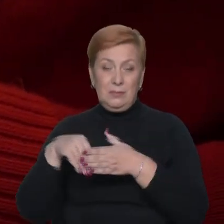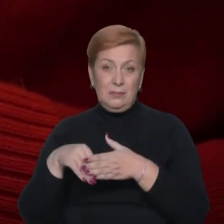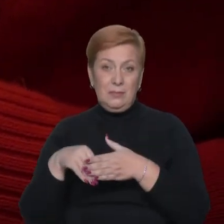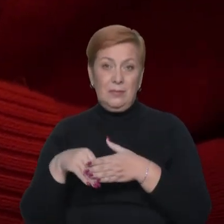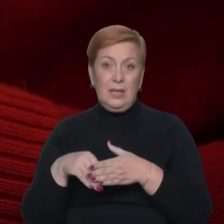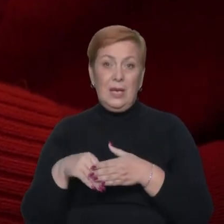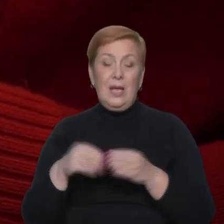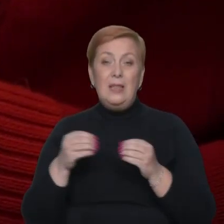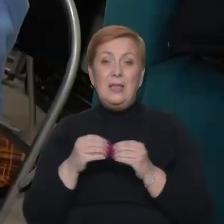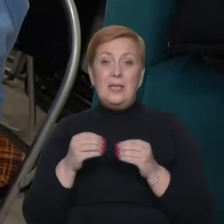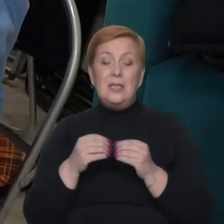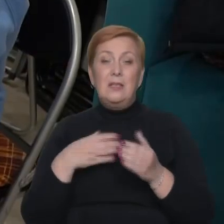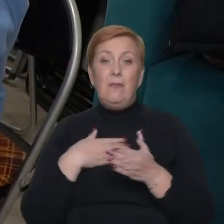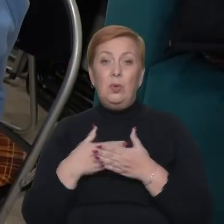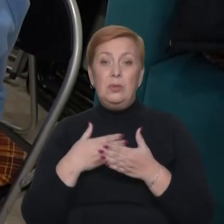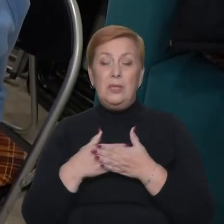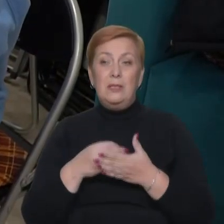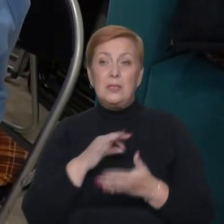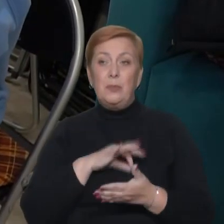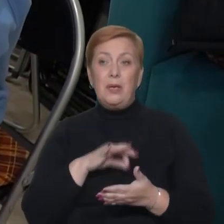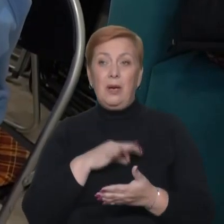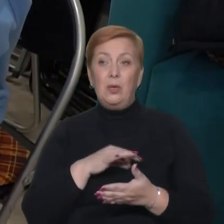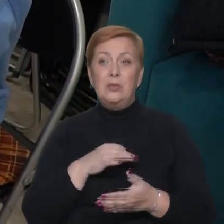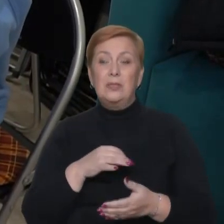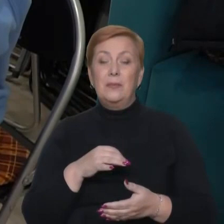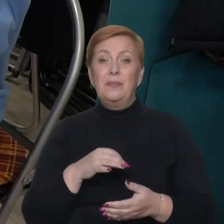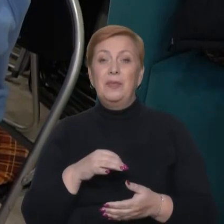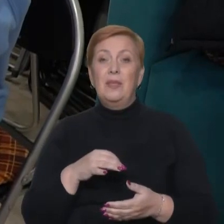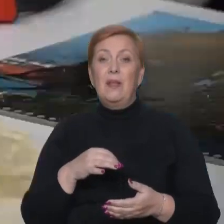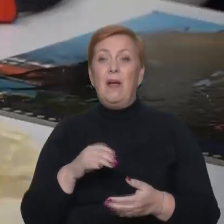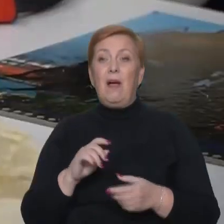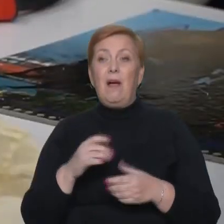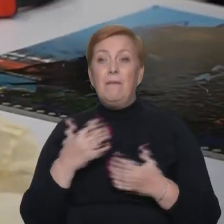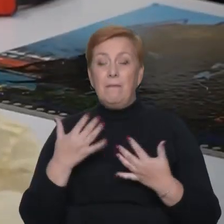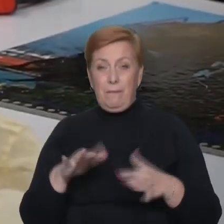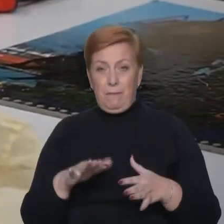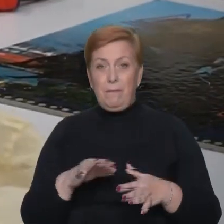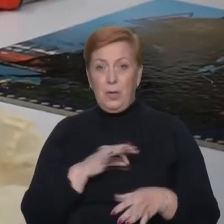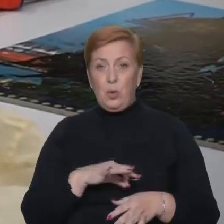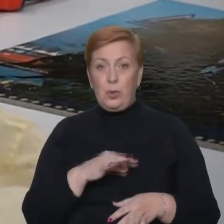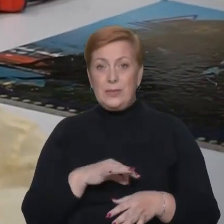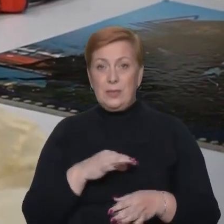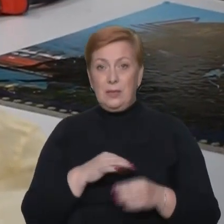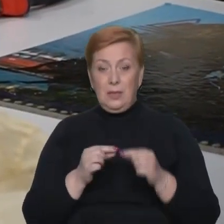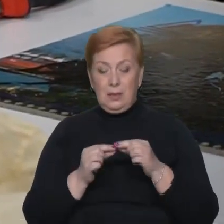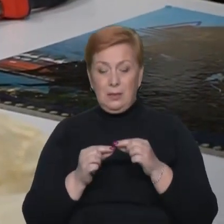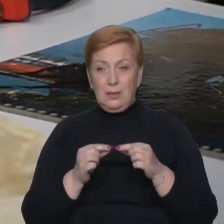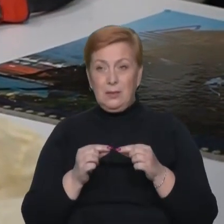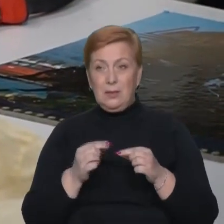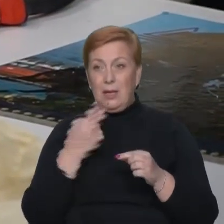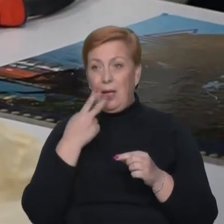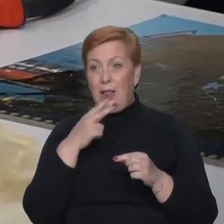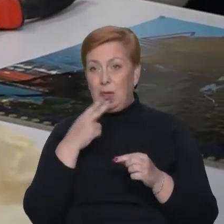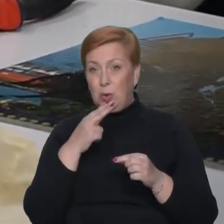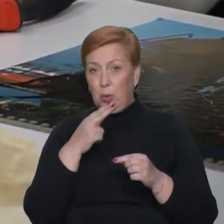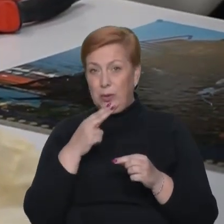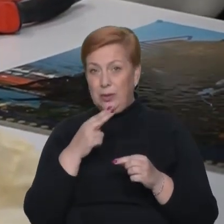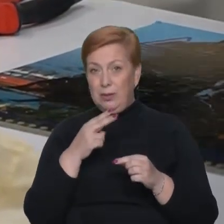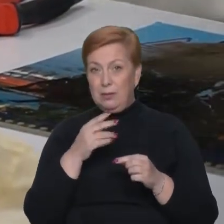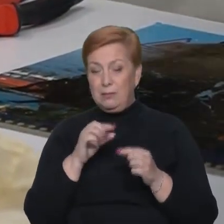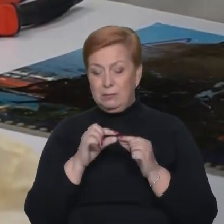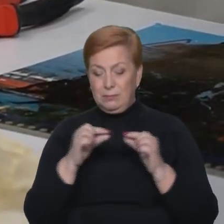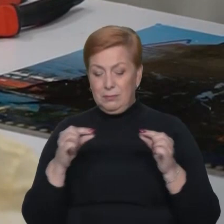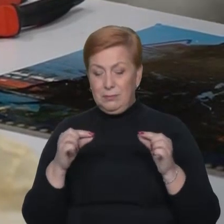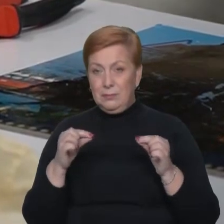команда з 10 волонтерів збирає використані одноразові електронні цигарки та виготовляє з них павербанки. Передають військовим на